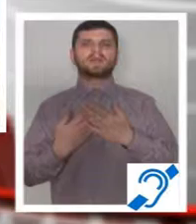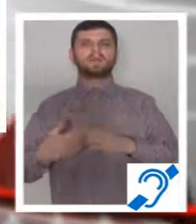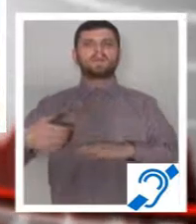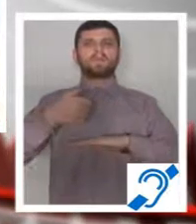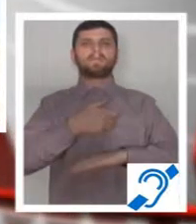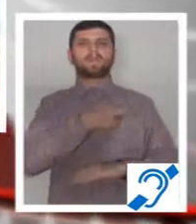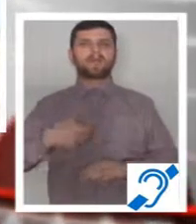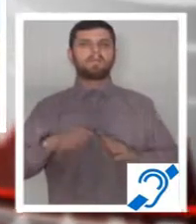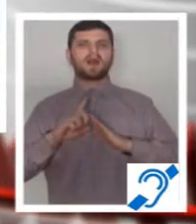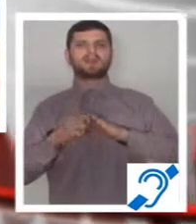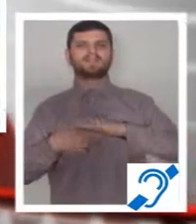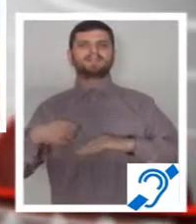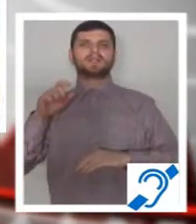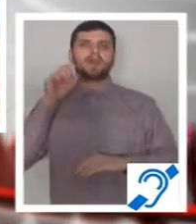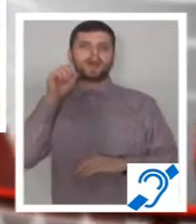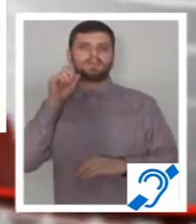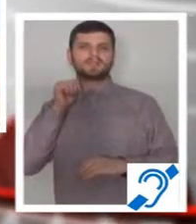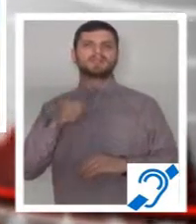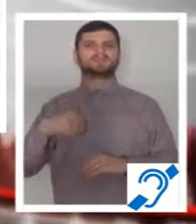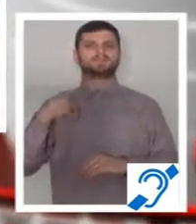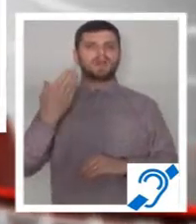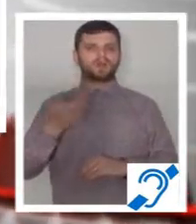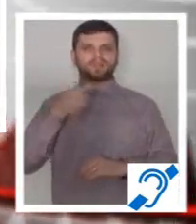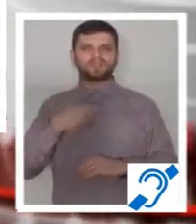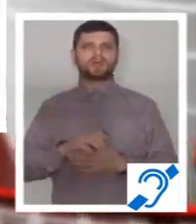între candidații PNL și CEI PSD.